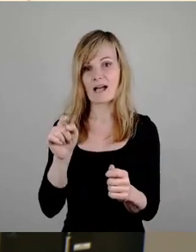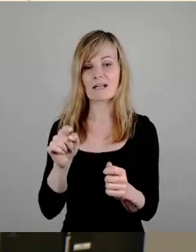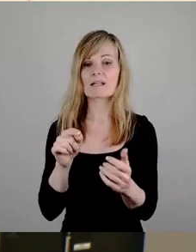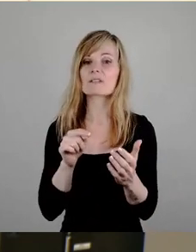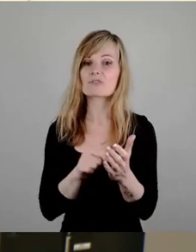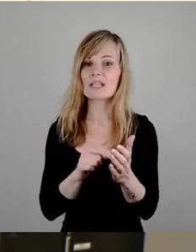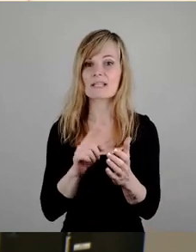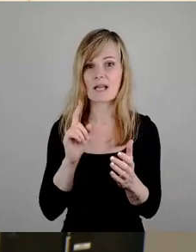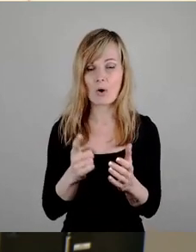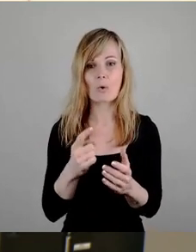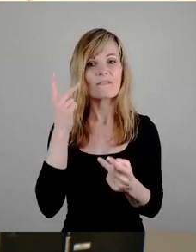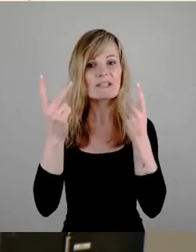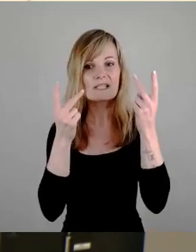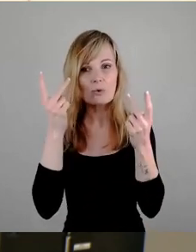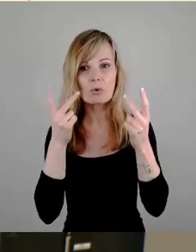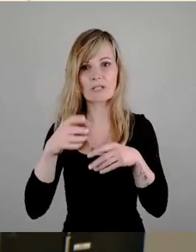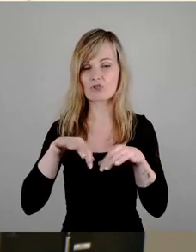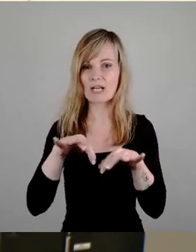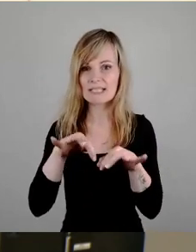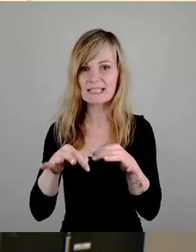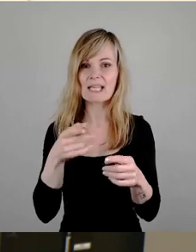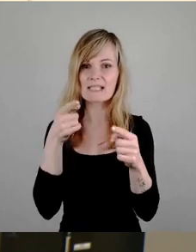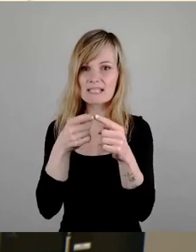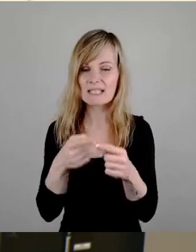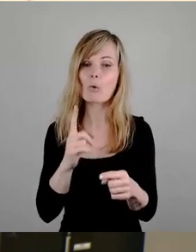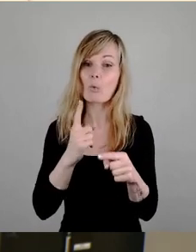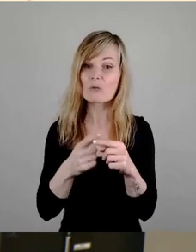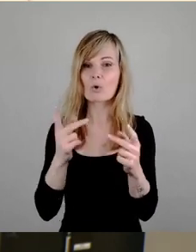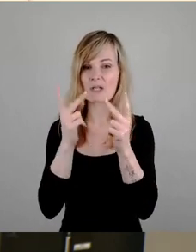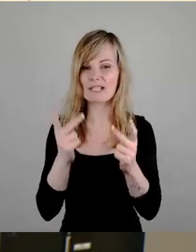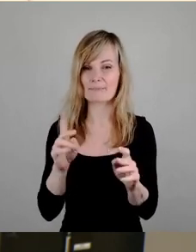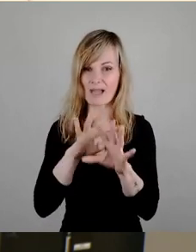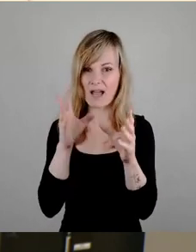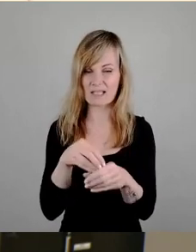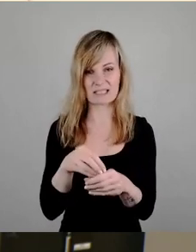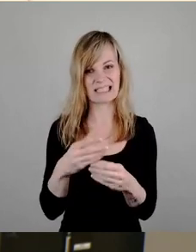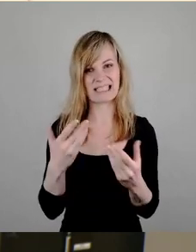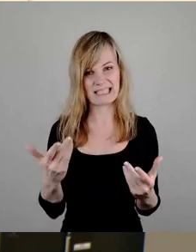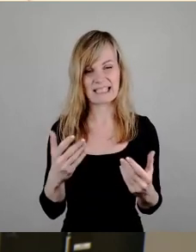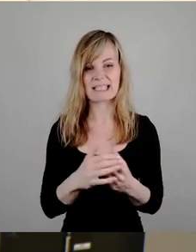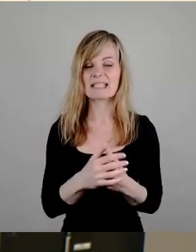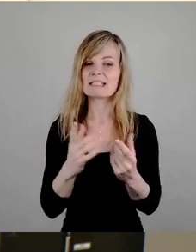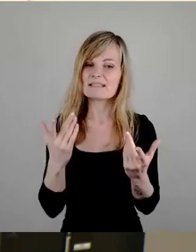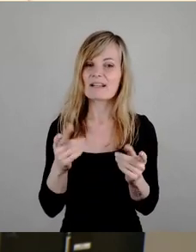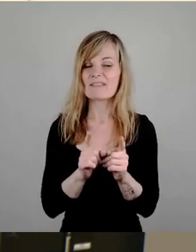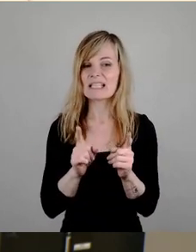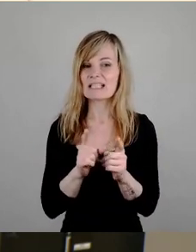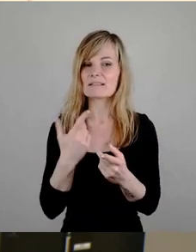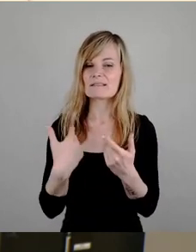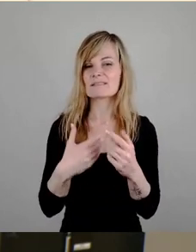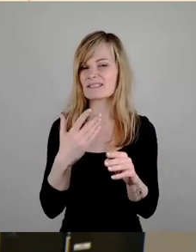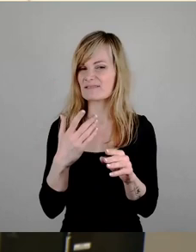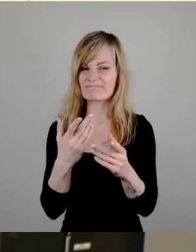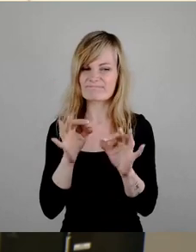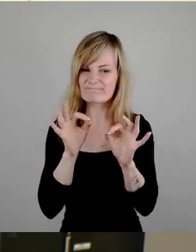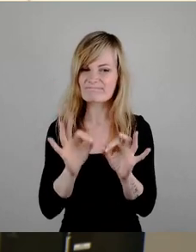von Vision, von Strategie und Ziele Und von Konzept die Rede ist Also es scheint etwas unscharf zu sein So will ich